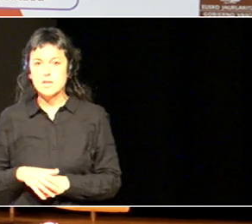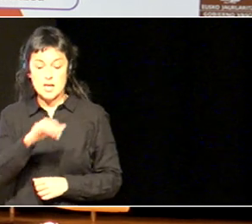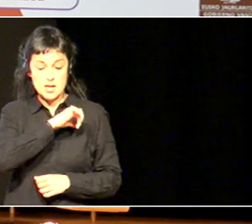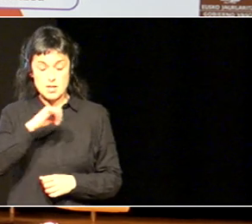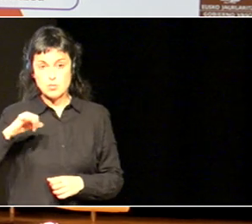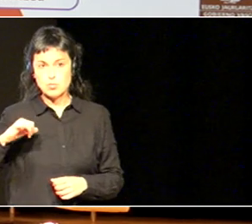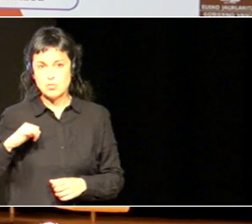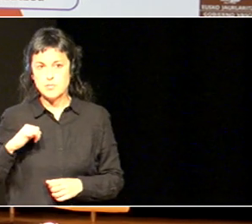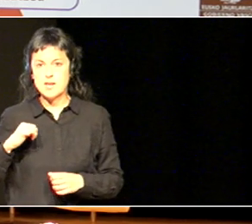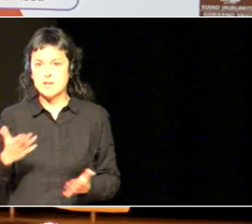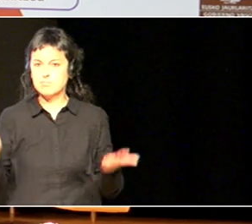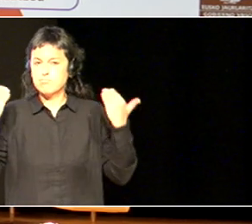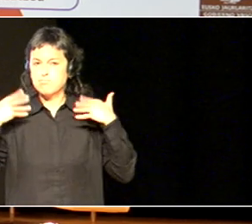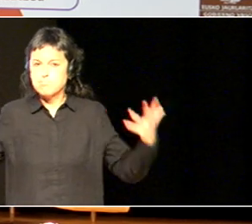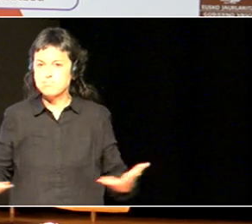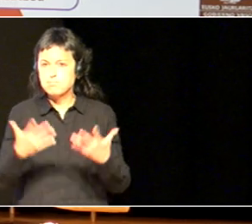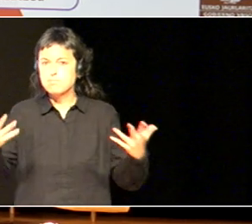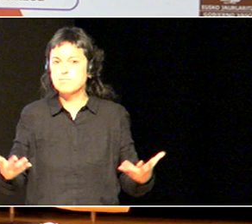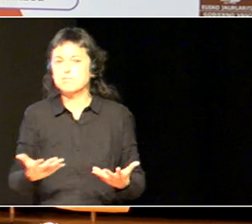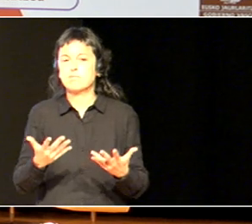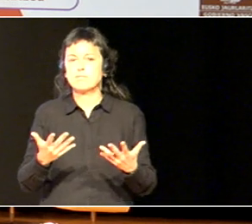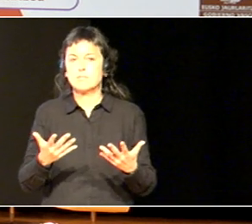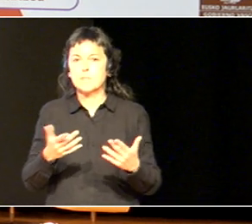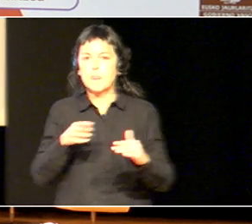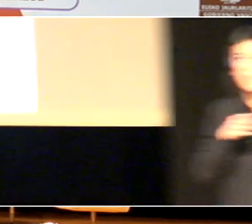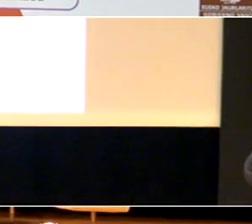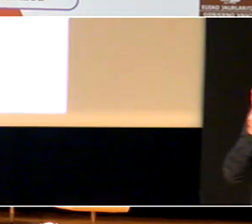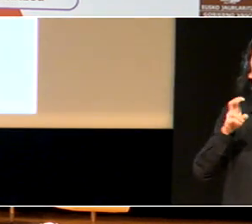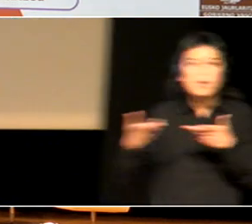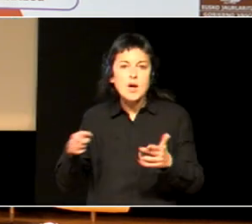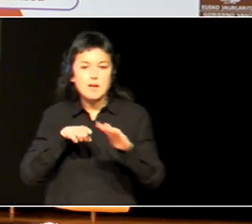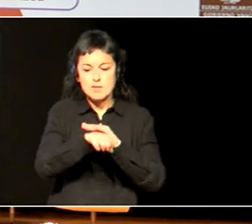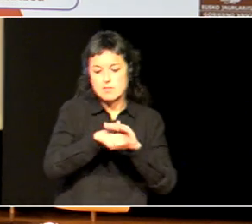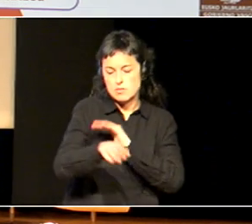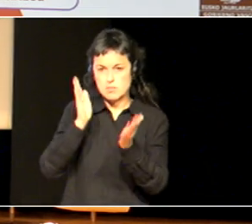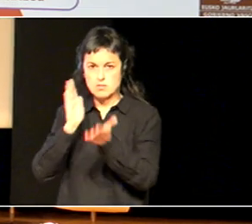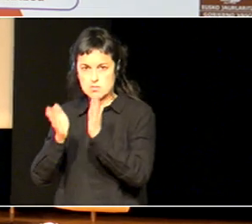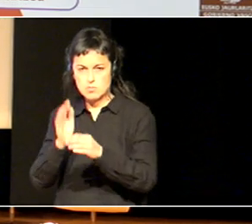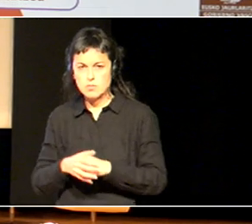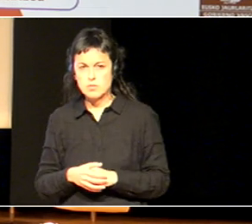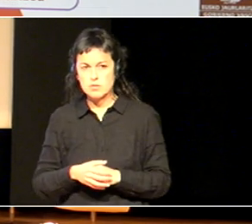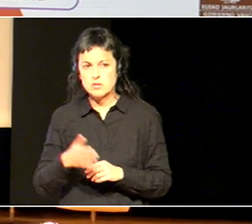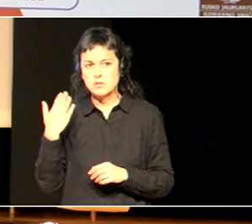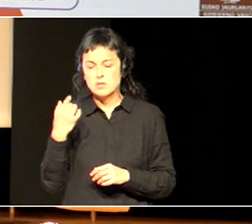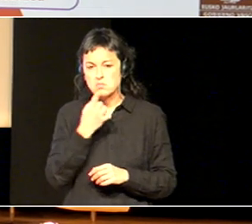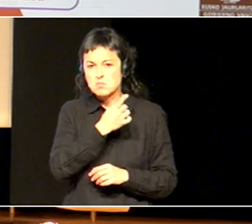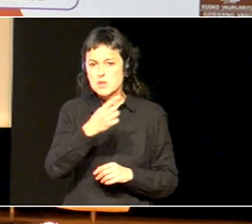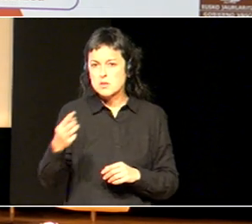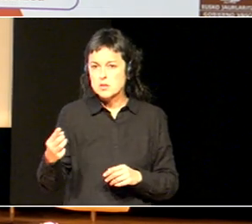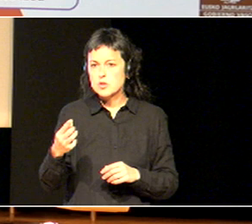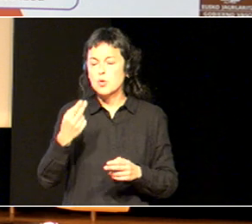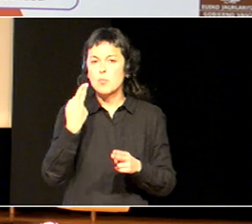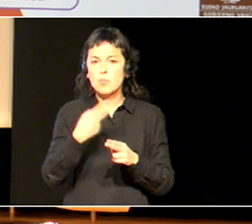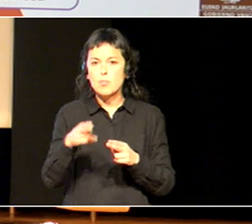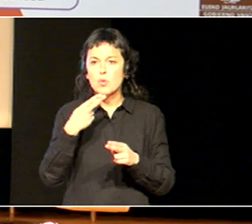ikaslekiko eskuntzalorreko kudeaketan eta eskuartzean esan bezala inklusioa sustatzeko politikak